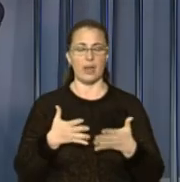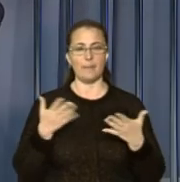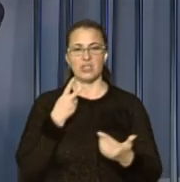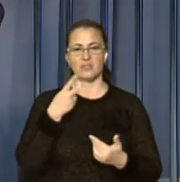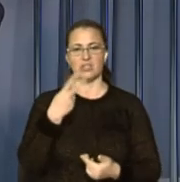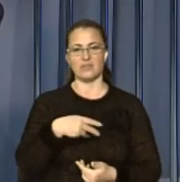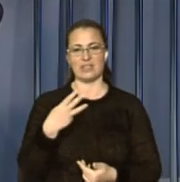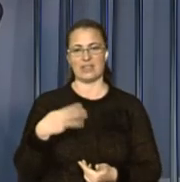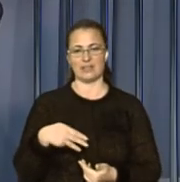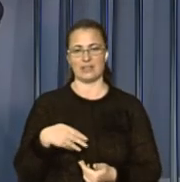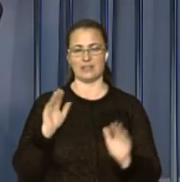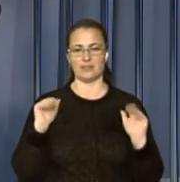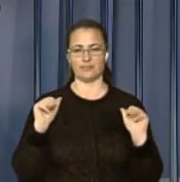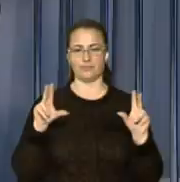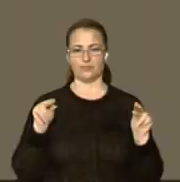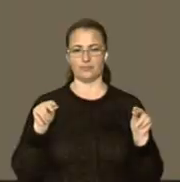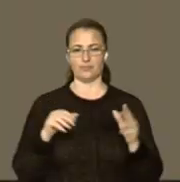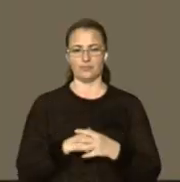вже о 20.30. Дочекайтесь.